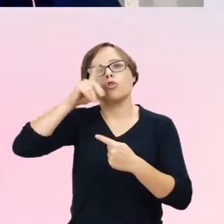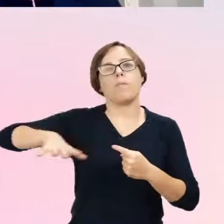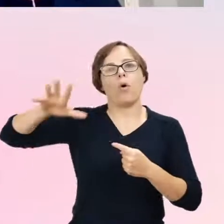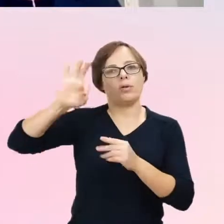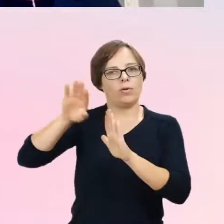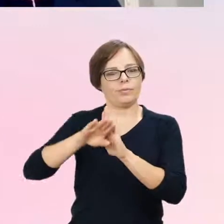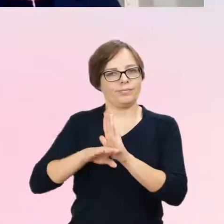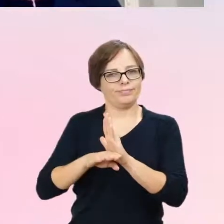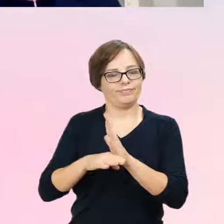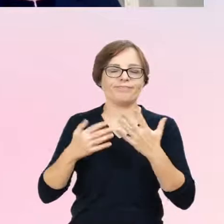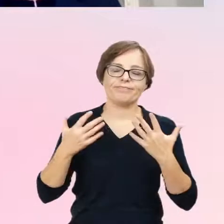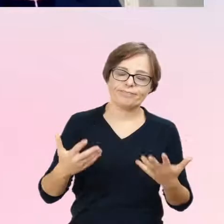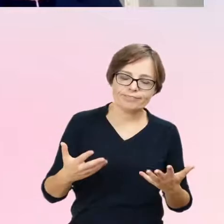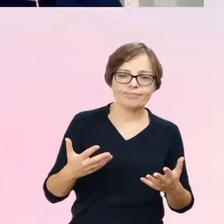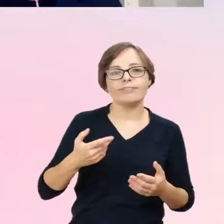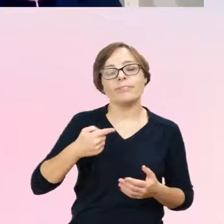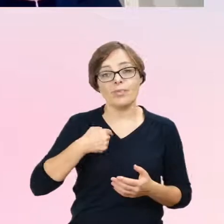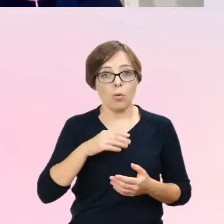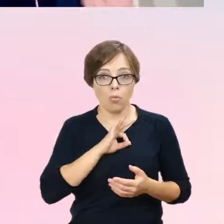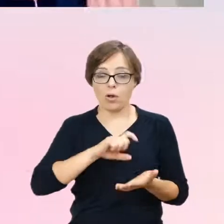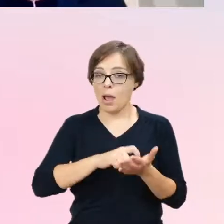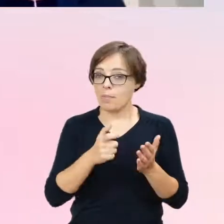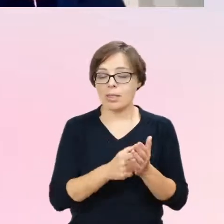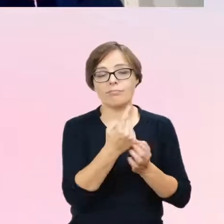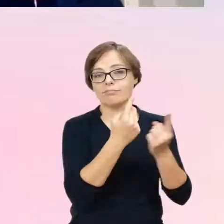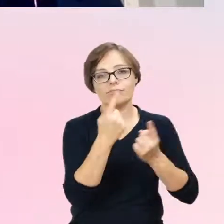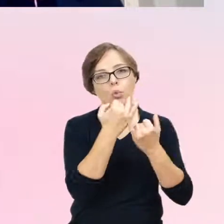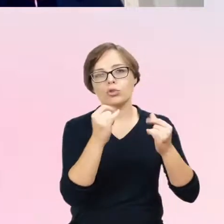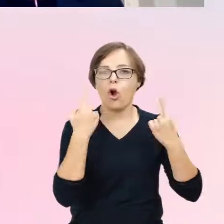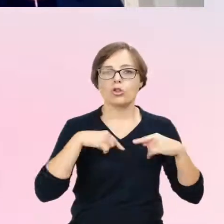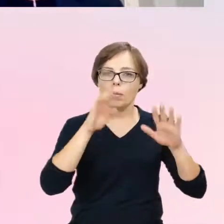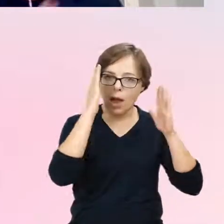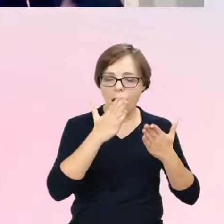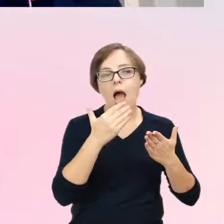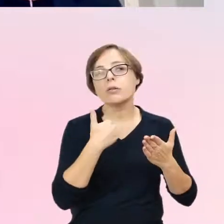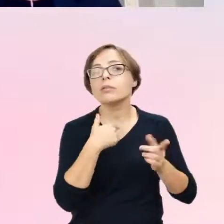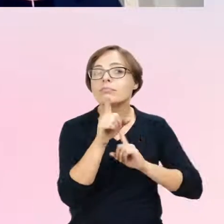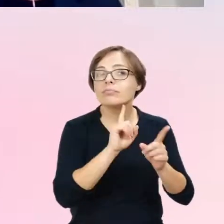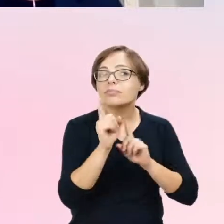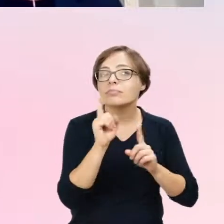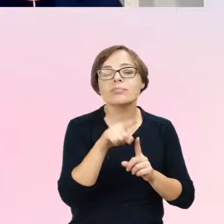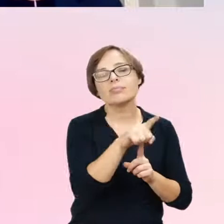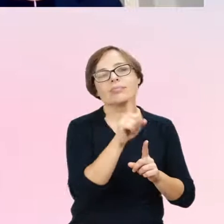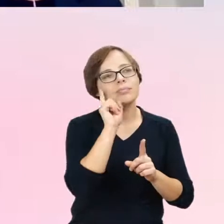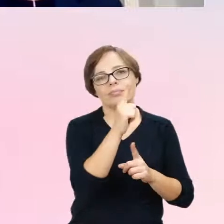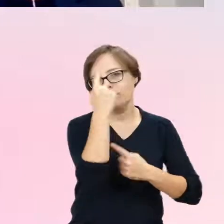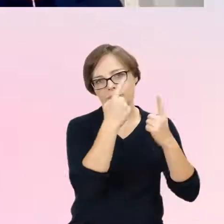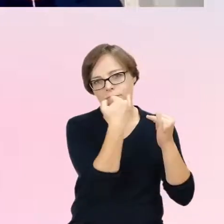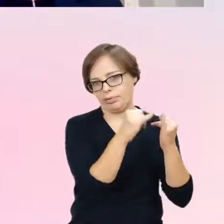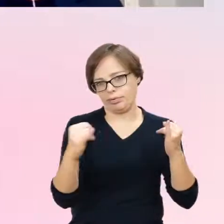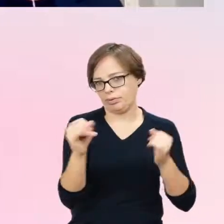hipotezami osób autystycznych w odniesieniu do tego, jak one przeżywają swoją płeć i jak chcą prezentować ją światu.